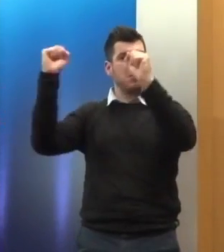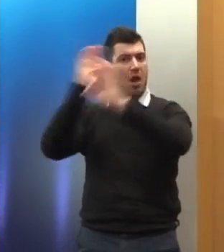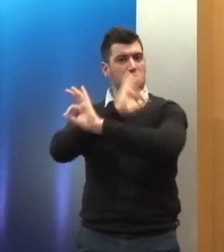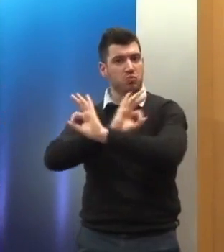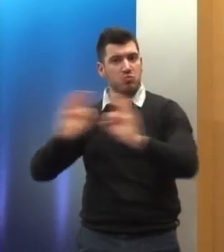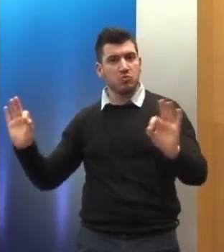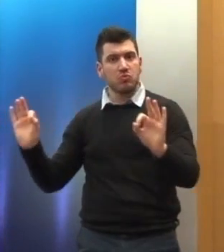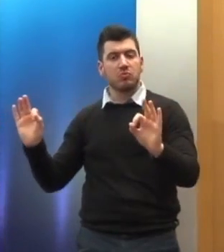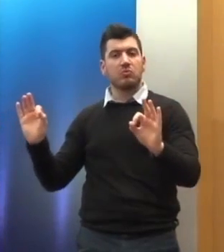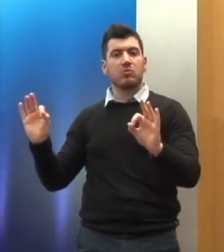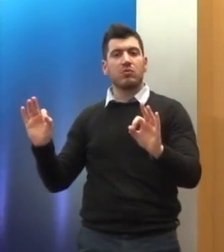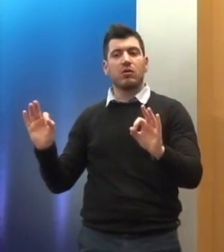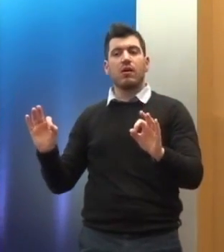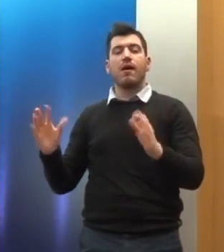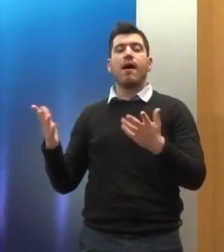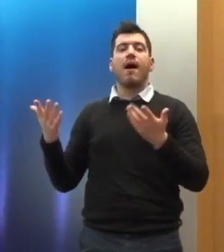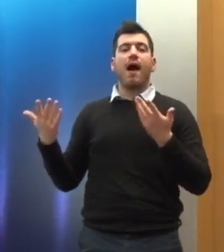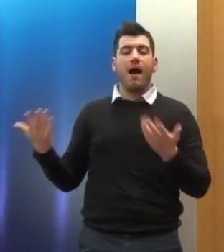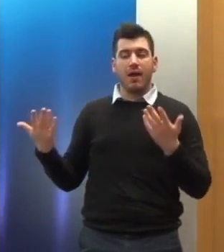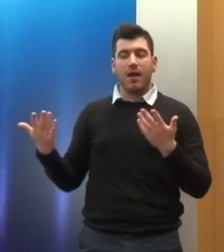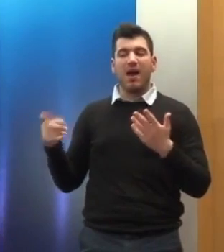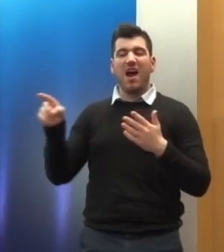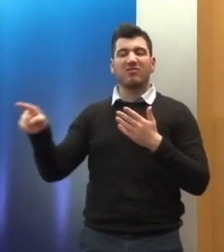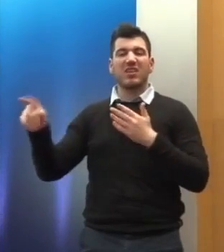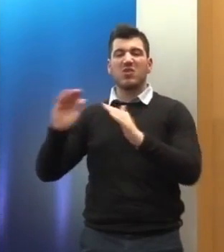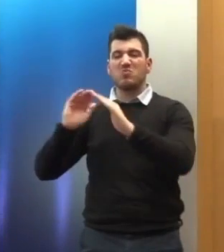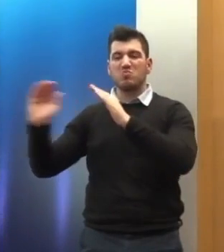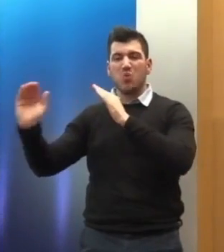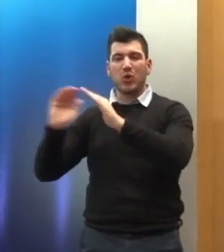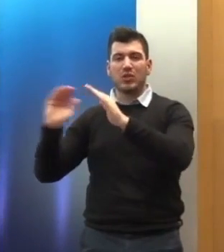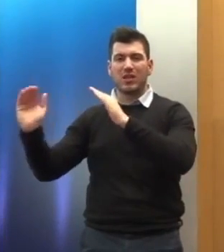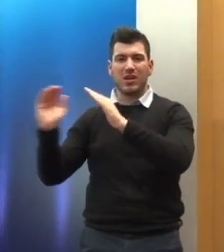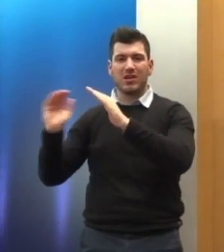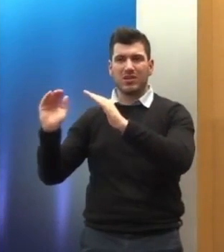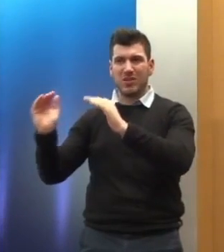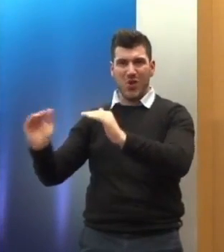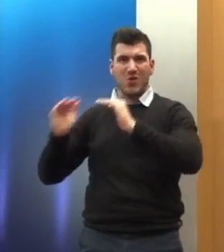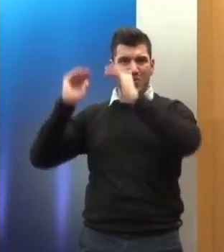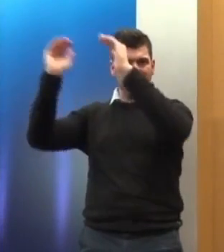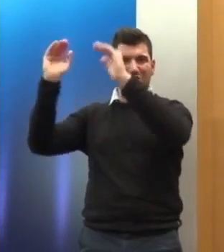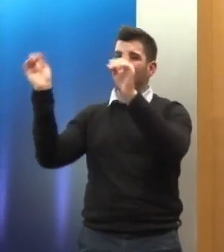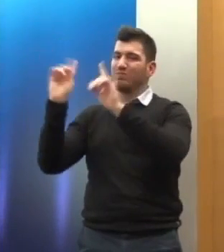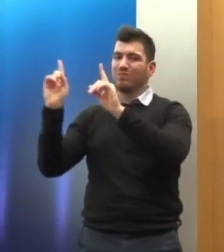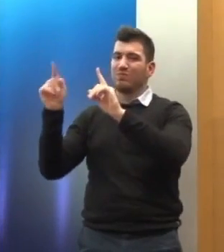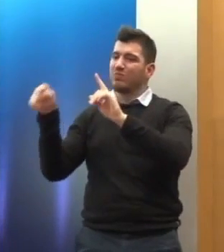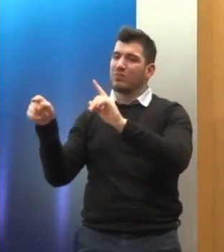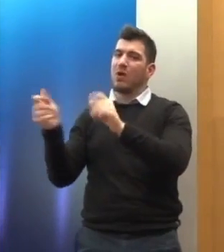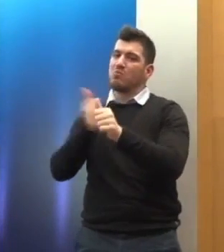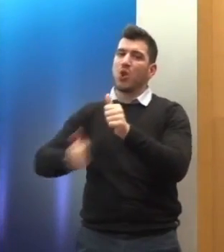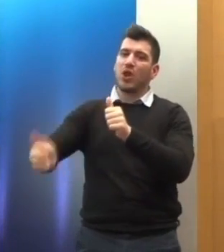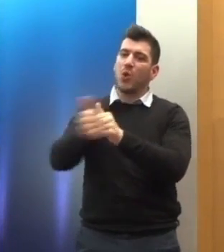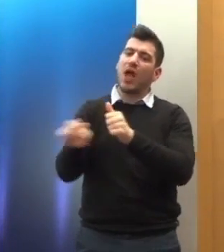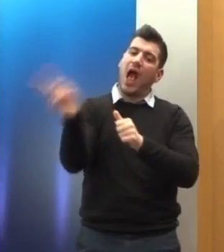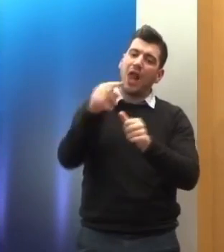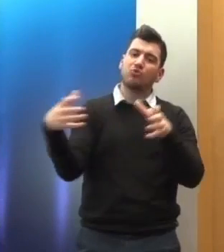και άρα είναι χαμηλότερα στην βαθμίδα ευάλωτων ομάδων αν θέλετε από άλλες